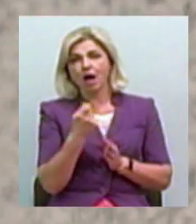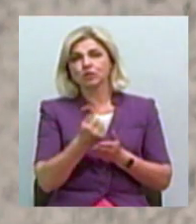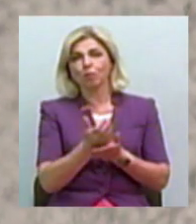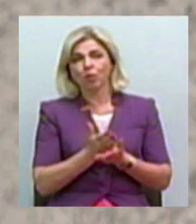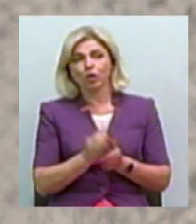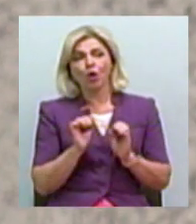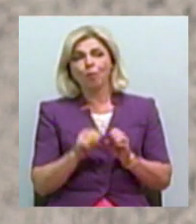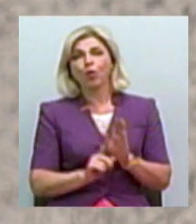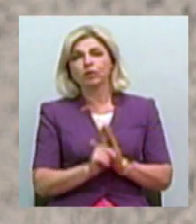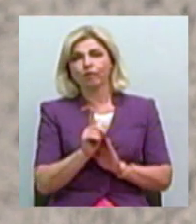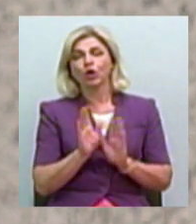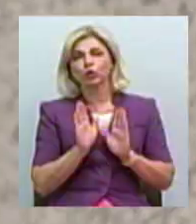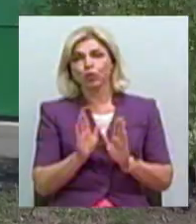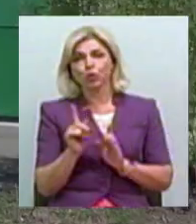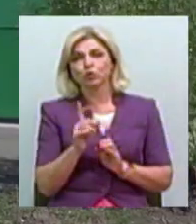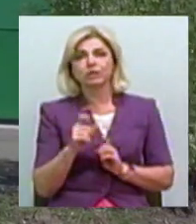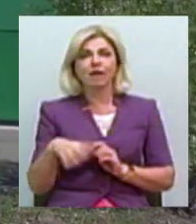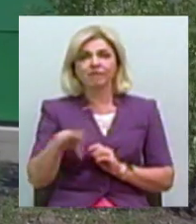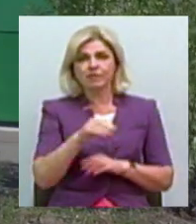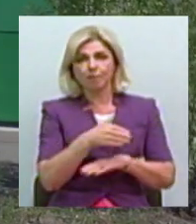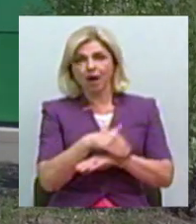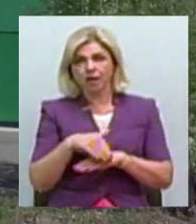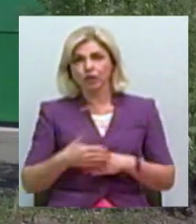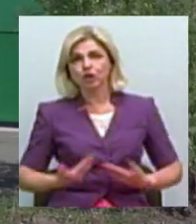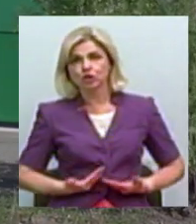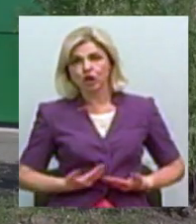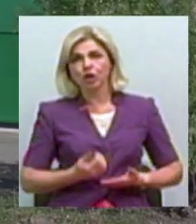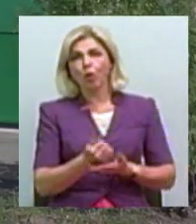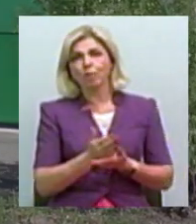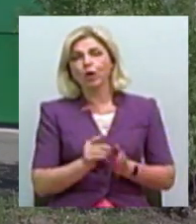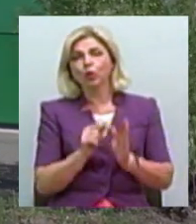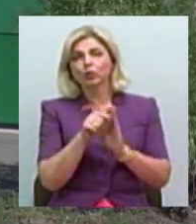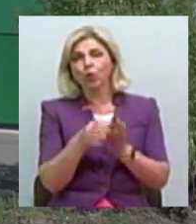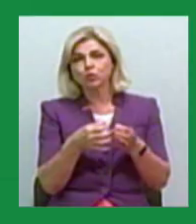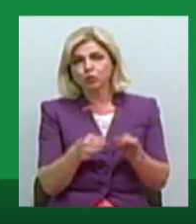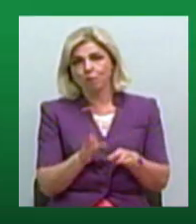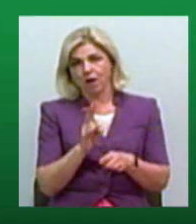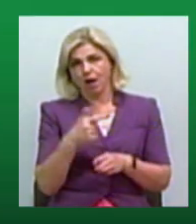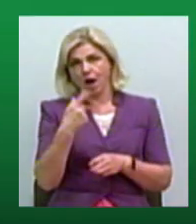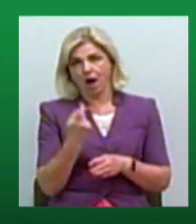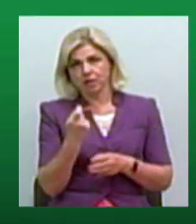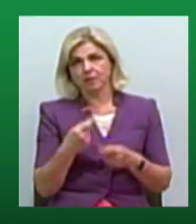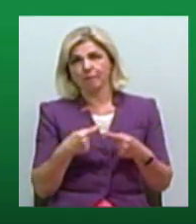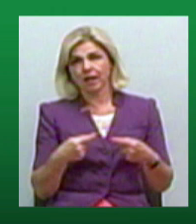здійснюватись лише за умови, що за всіма адресами мешканці забезпечили доступ до своїх газових приладів.